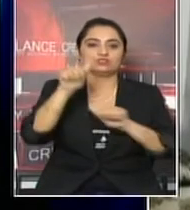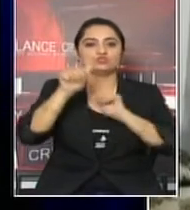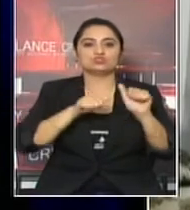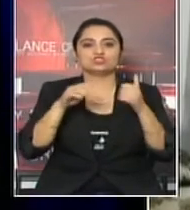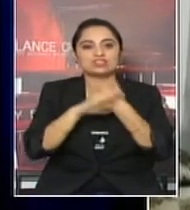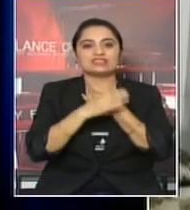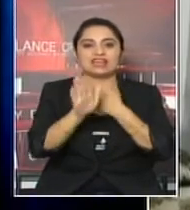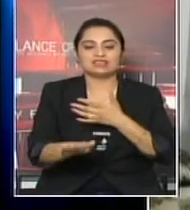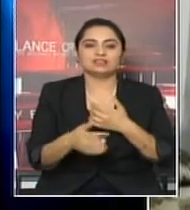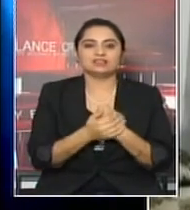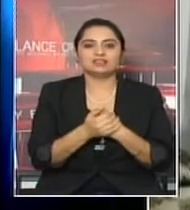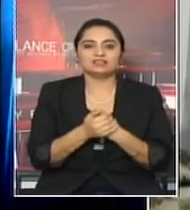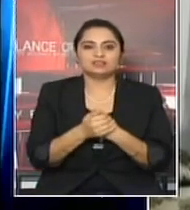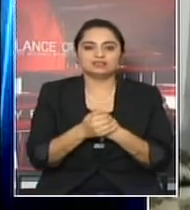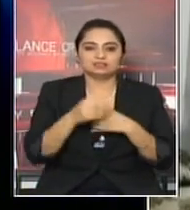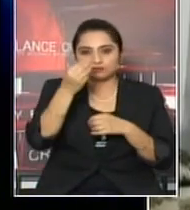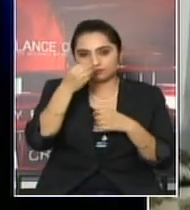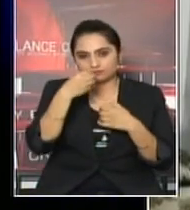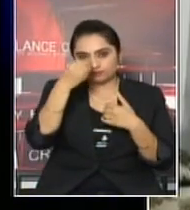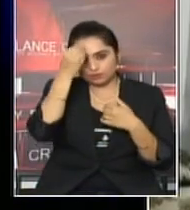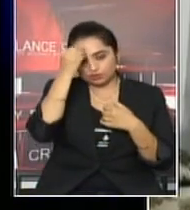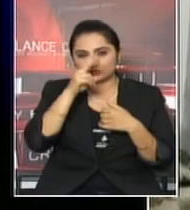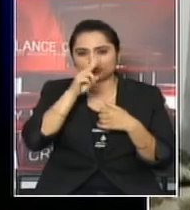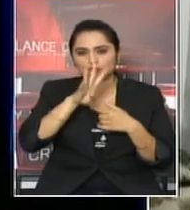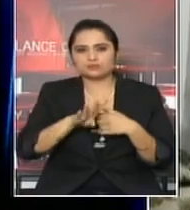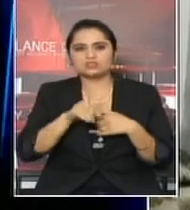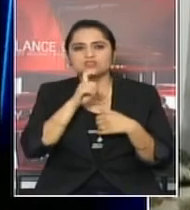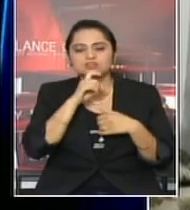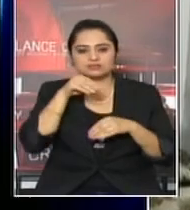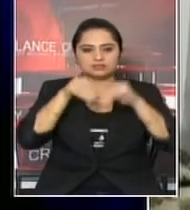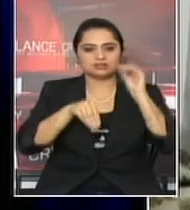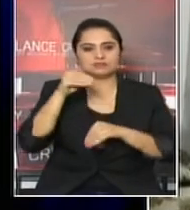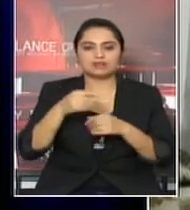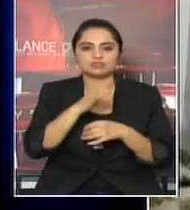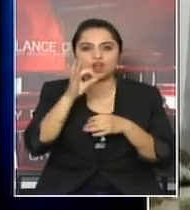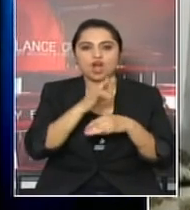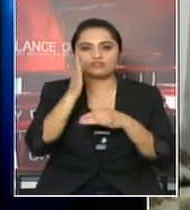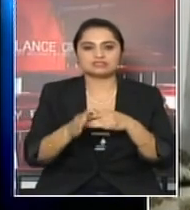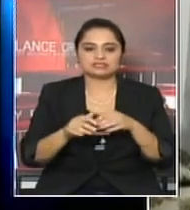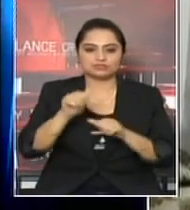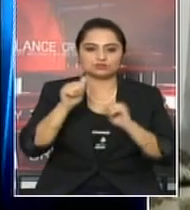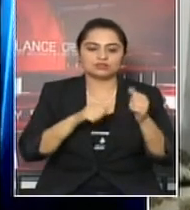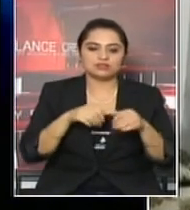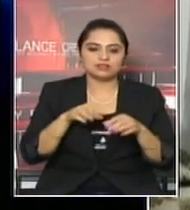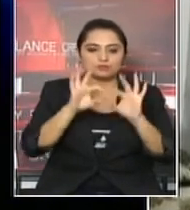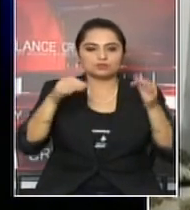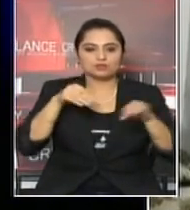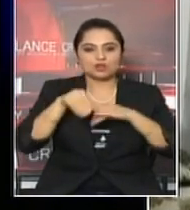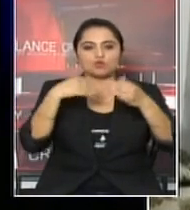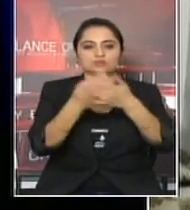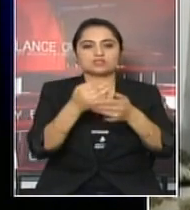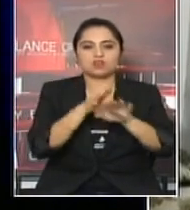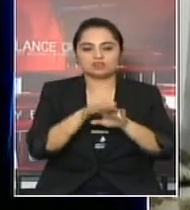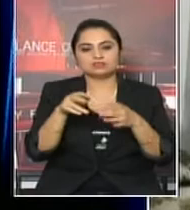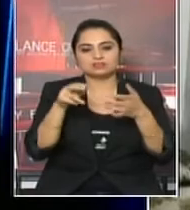किसिमले भधो 24 गते निर्वाचन कारे लेले जुन विविन उमेदबार अरलाई निर्वाचन चिन